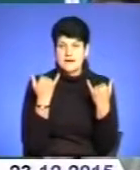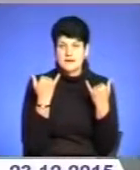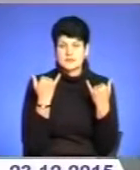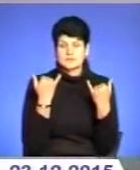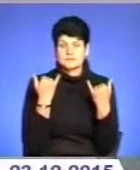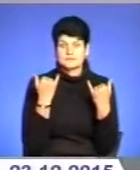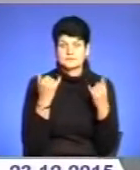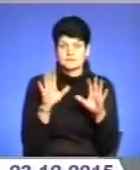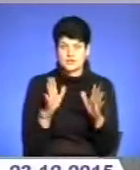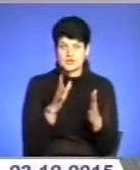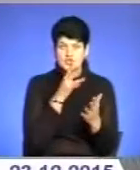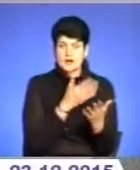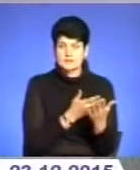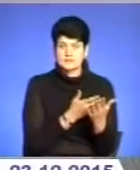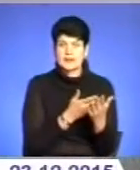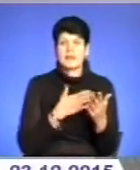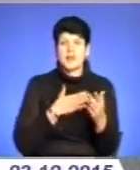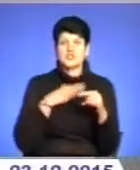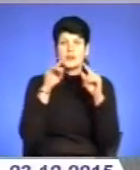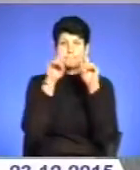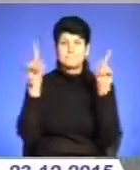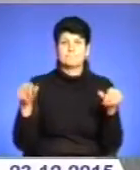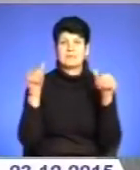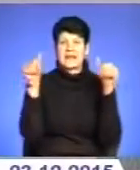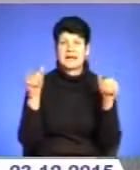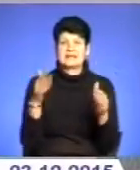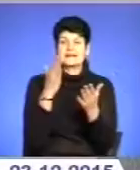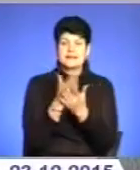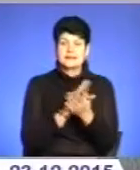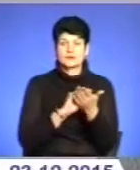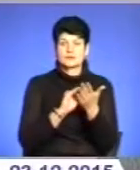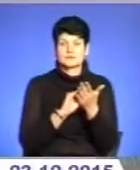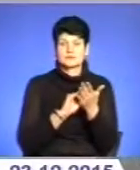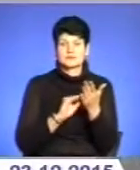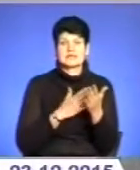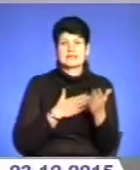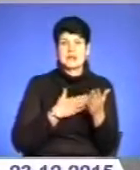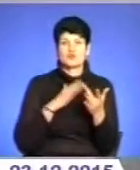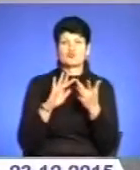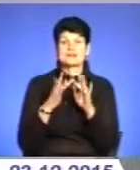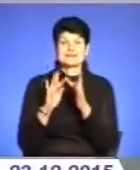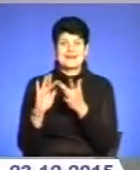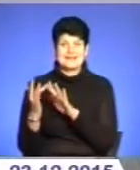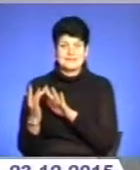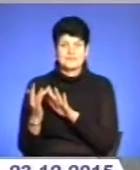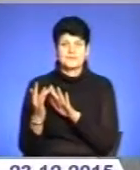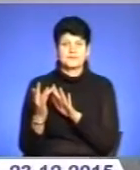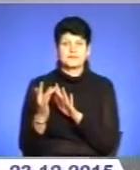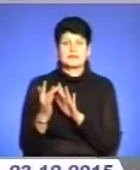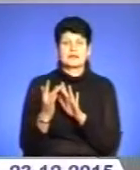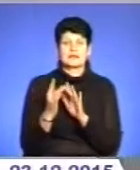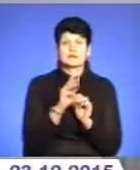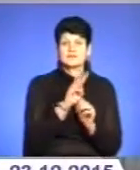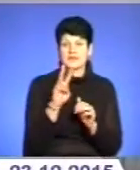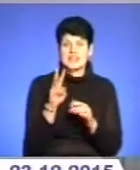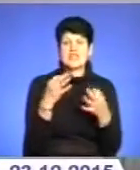наші плакати є розміщені на нашому сайті «Магнетік Ван Орг» і